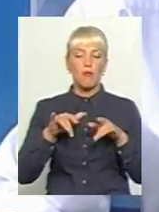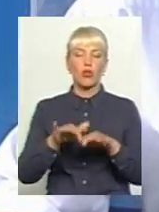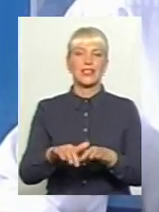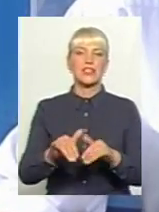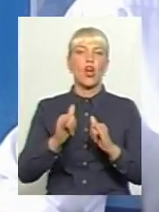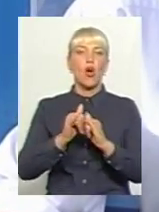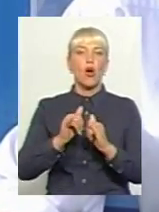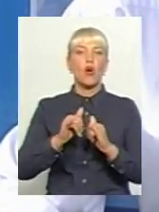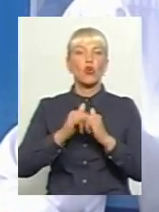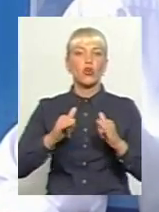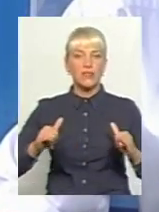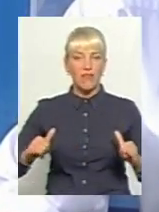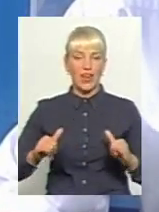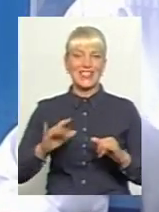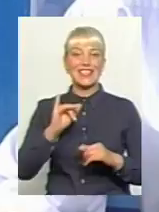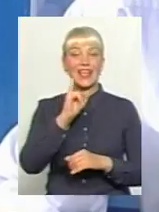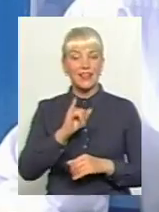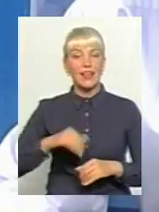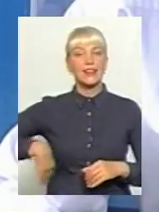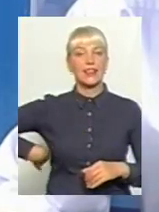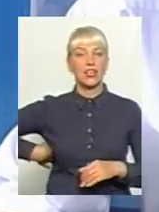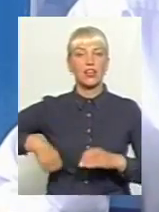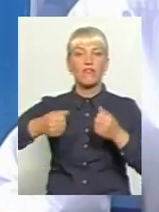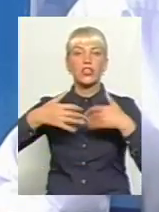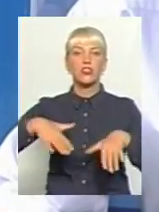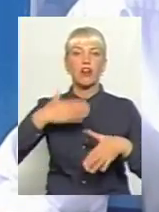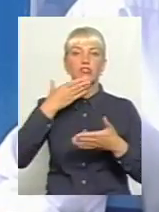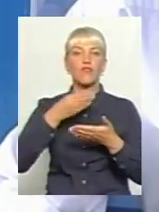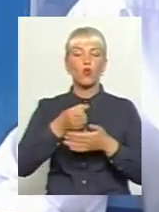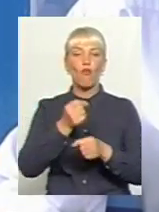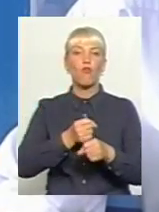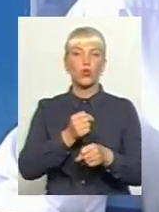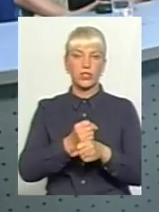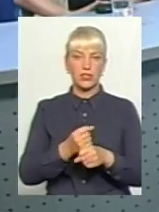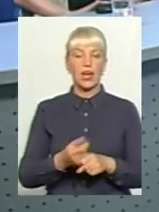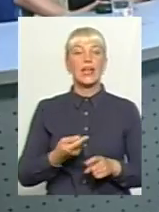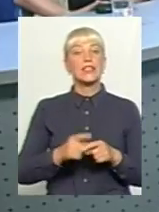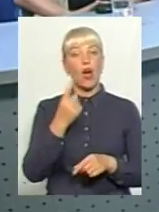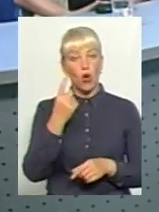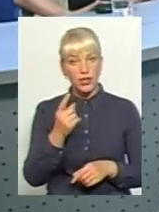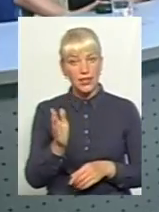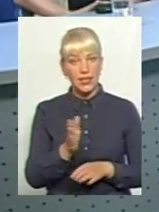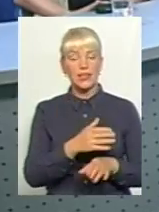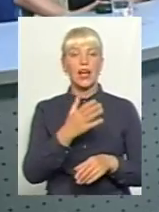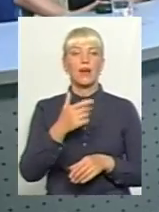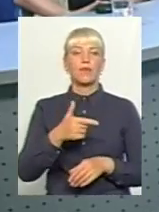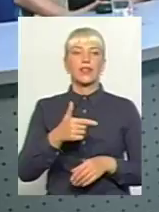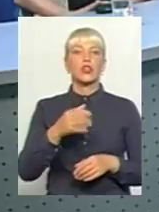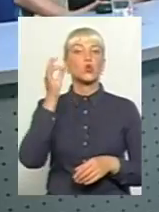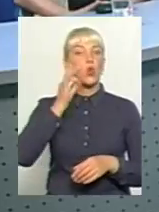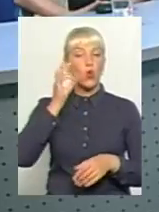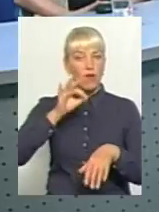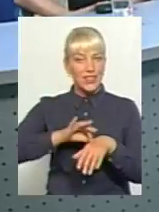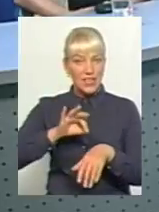розвиваються, і нирки втрачають свою функцію. Це один момент. А є ще? Гломеролонефрит, цукровий